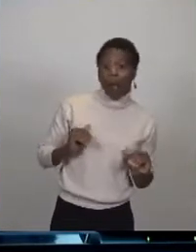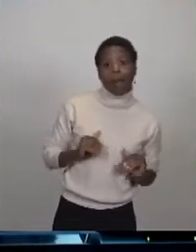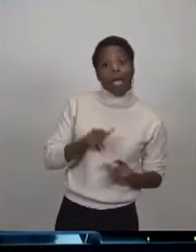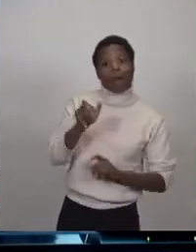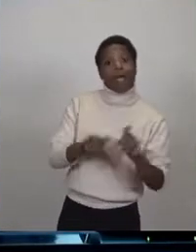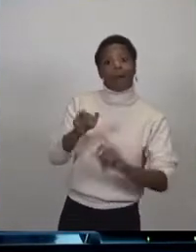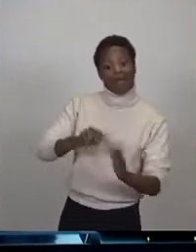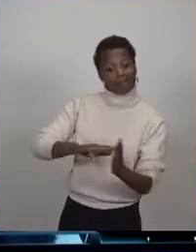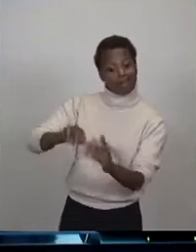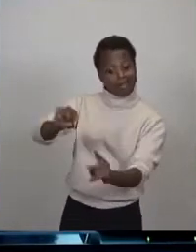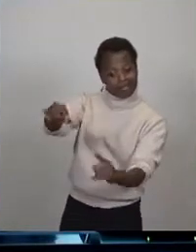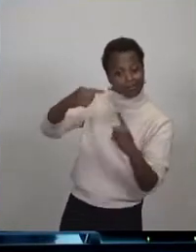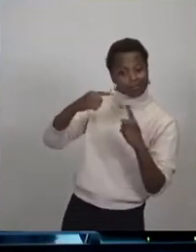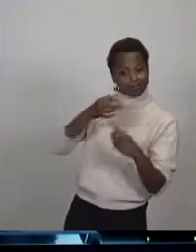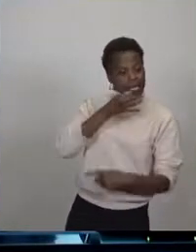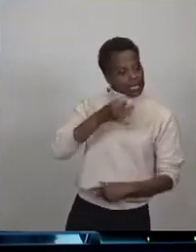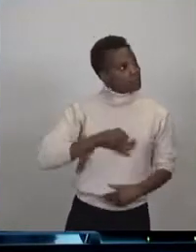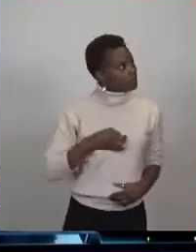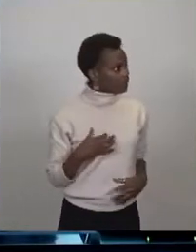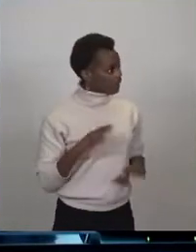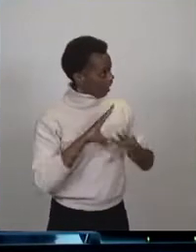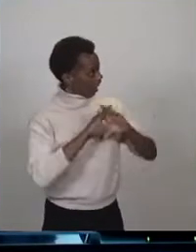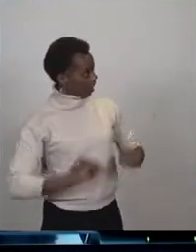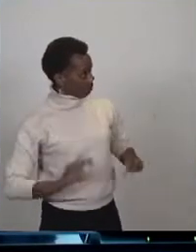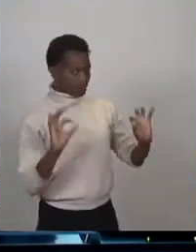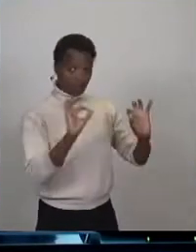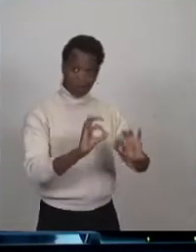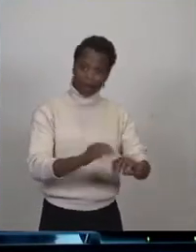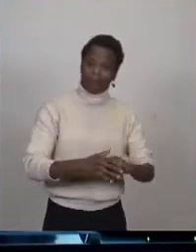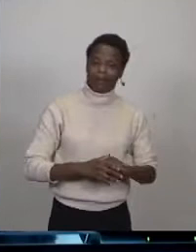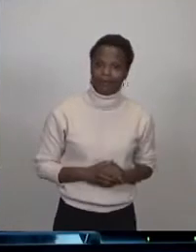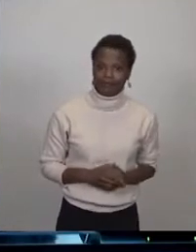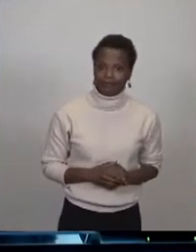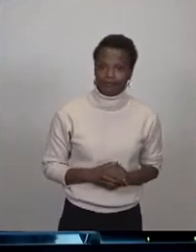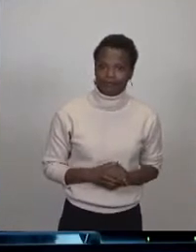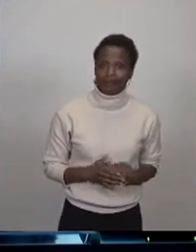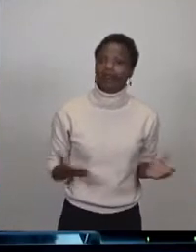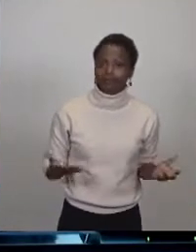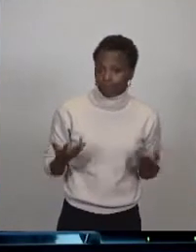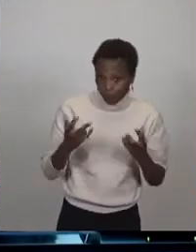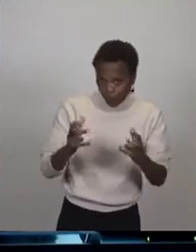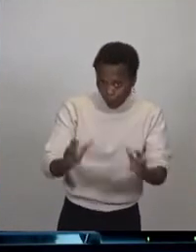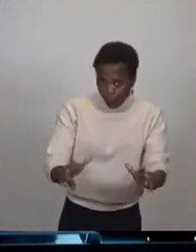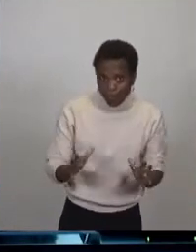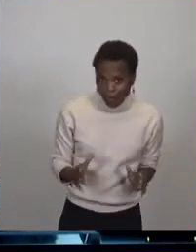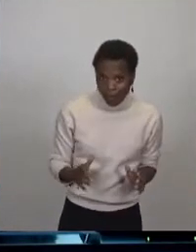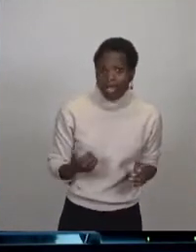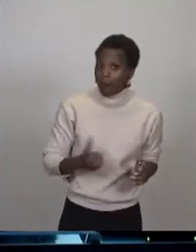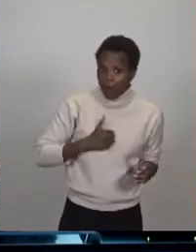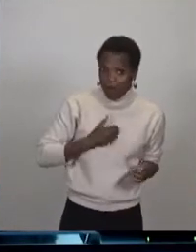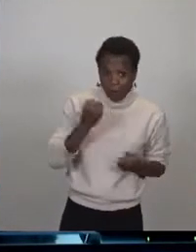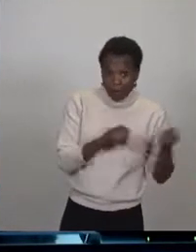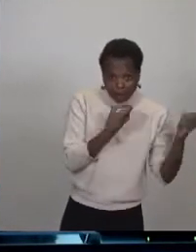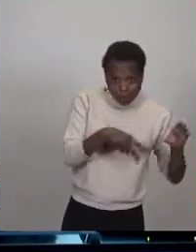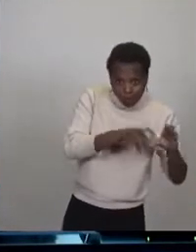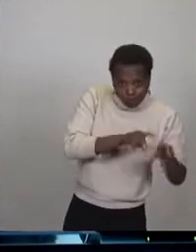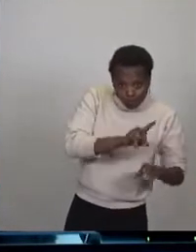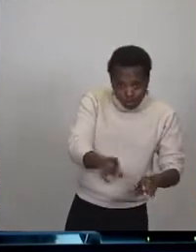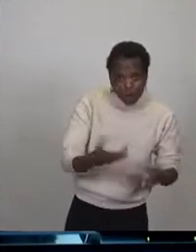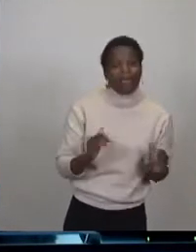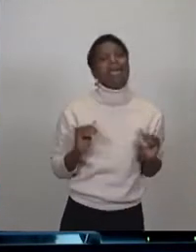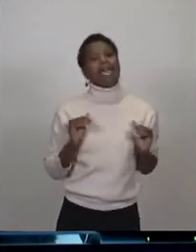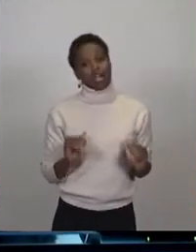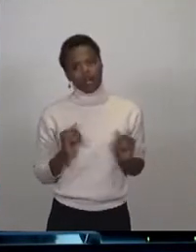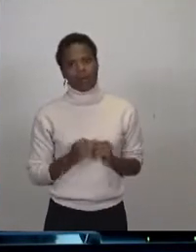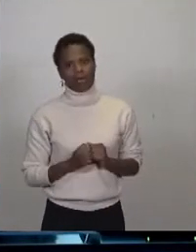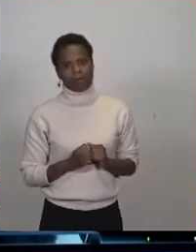un certain nombre de quartiers, qu'ils ne sont pas apaisés. Et j'ajoute à cela, sans être, comme vous le savez, un usager de la voiture, que parfois la voiture, c'est le moyen de